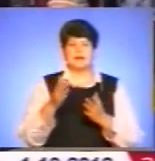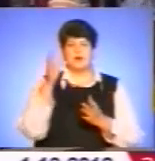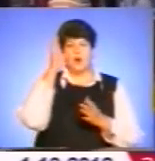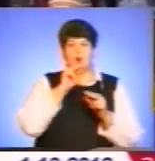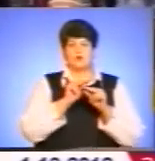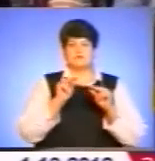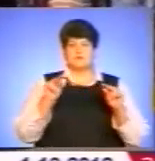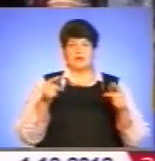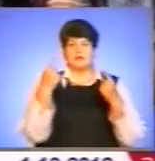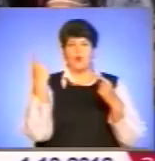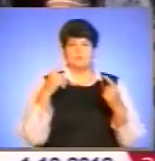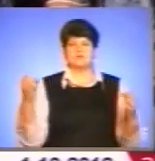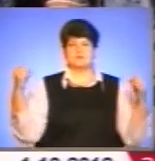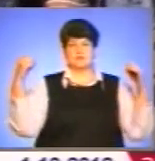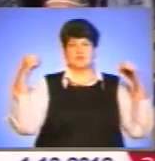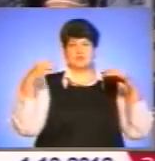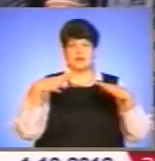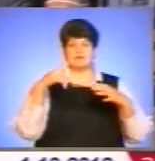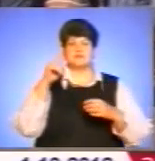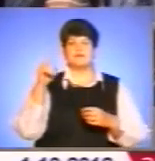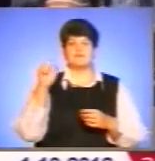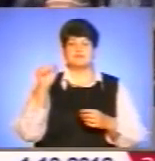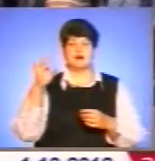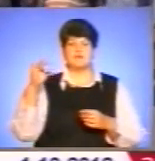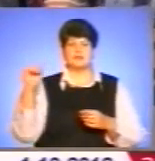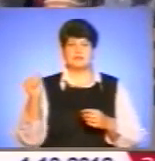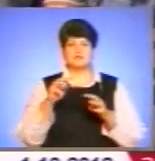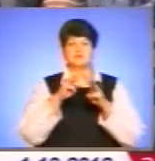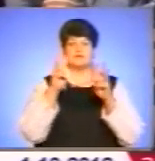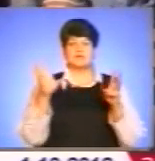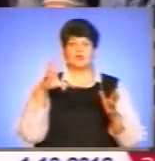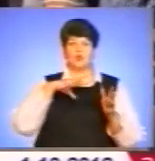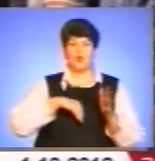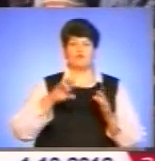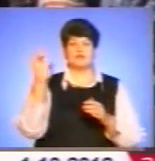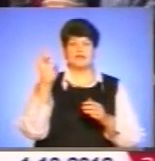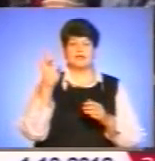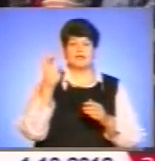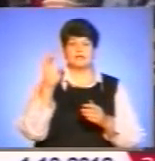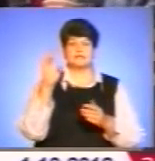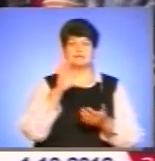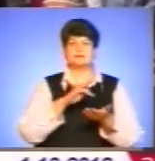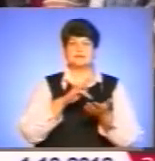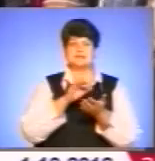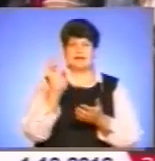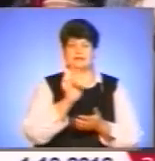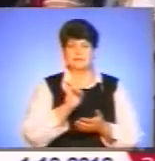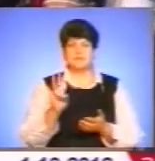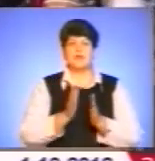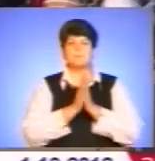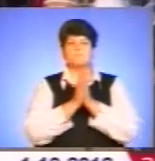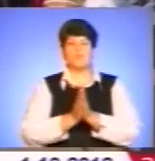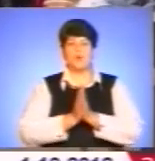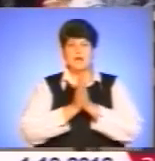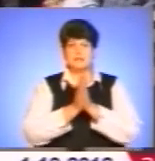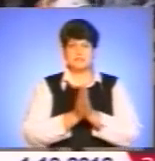'їжджаються у прекрасну Зарваницю, святий духовний центр, де десь моляться,